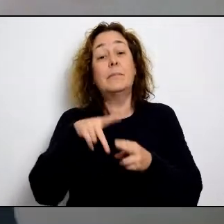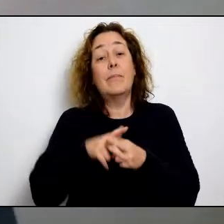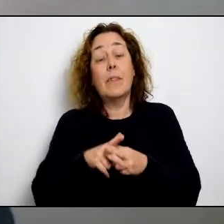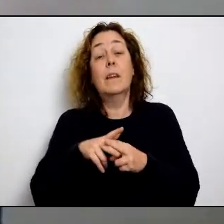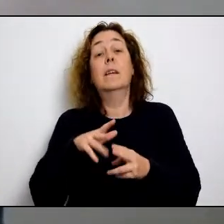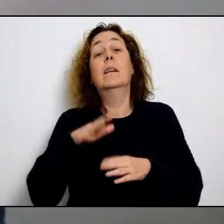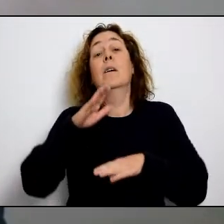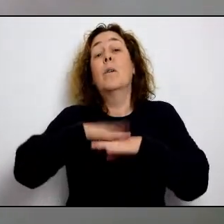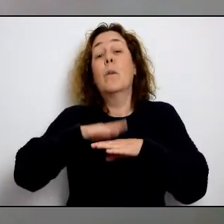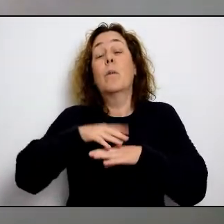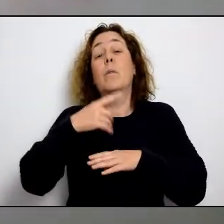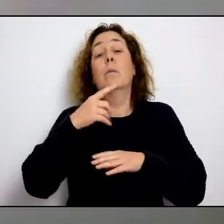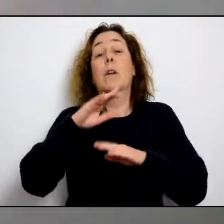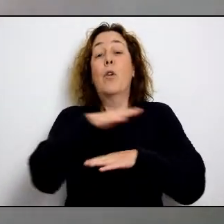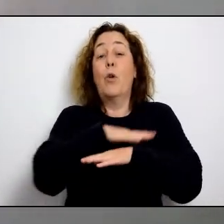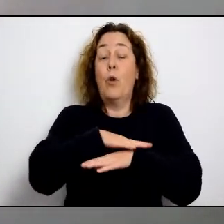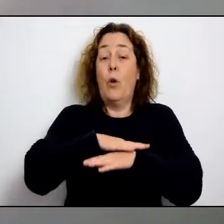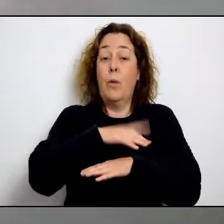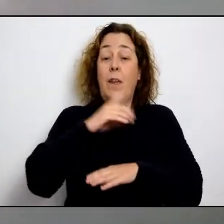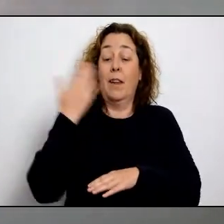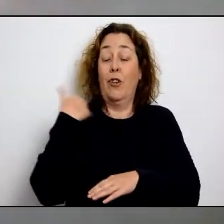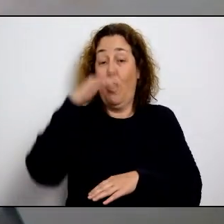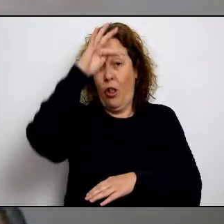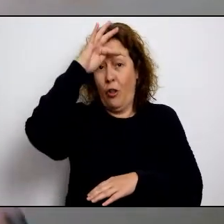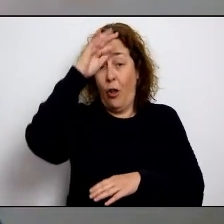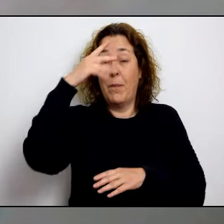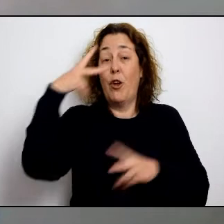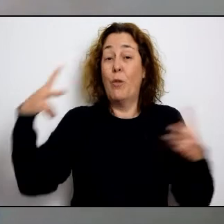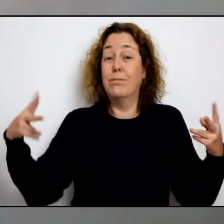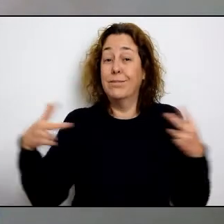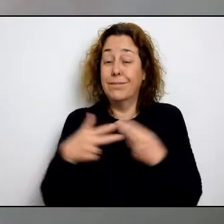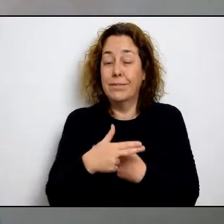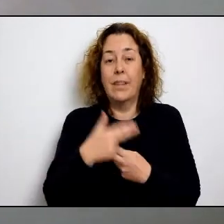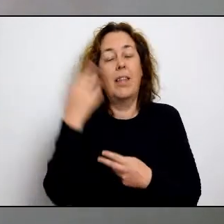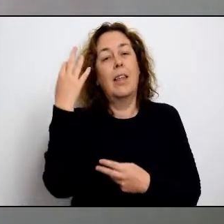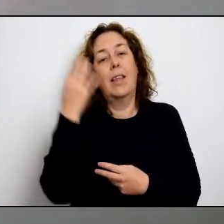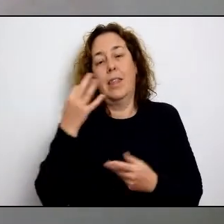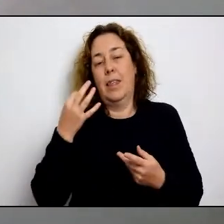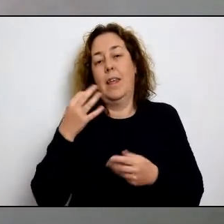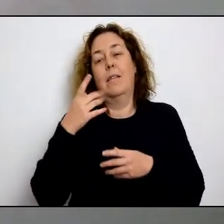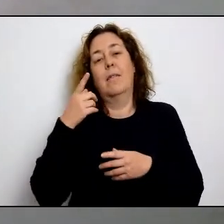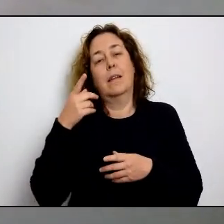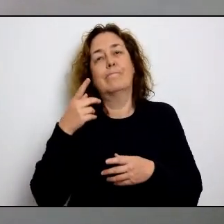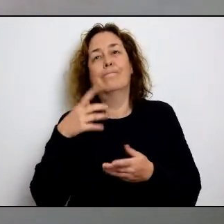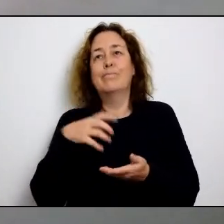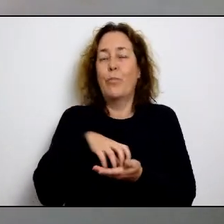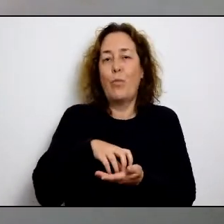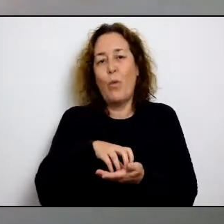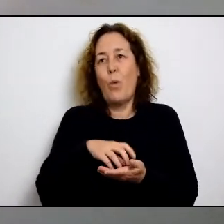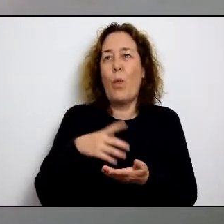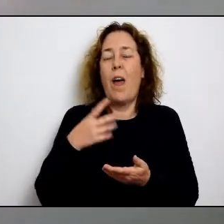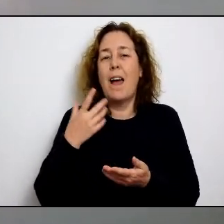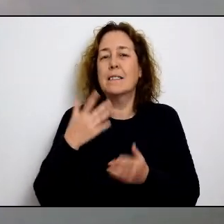que conformaven el personal d'aquest taller de confecció. Aquest taller que vam muntar arrel de les noves restriccions decretades pels